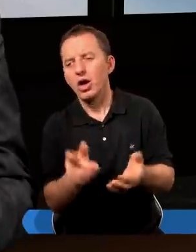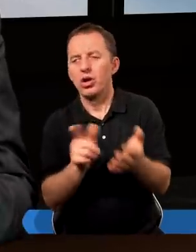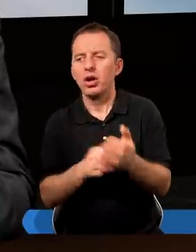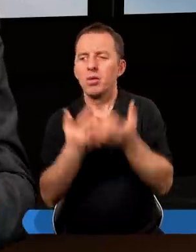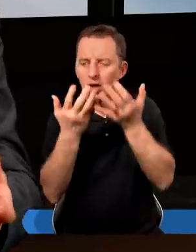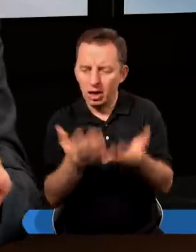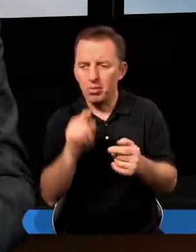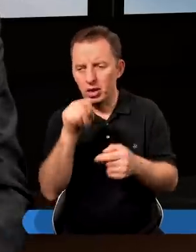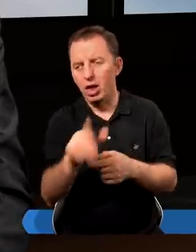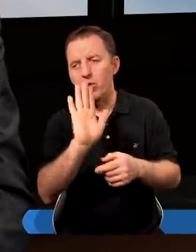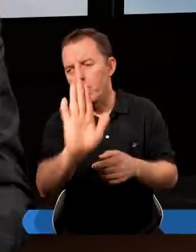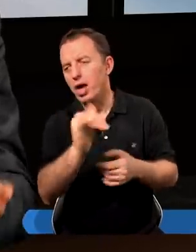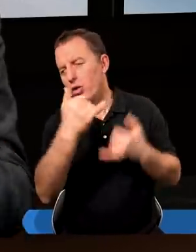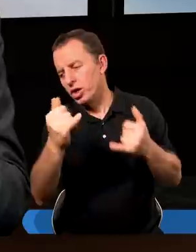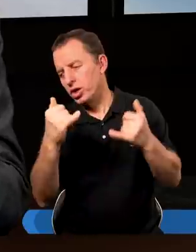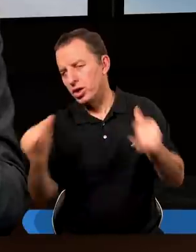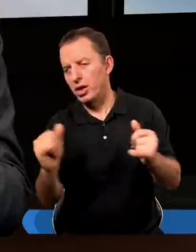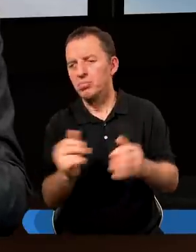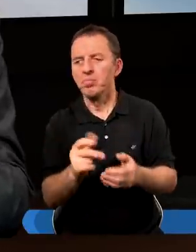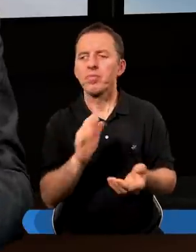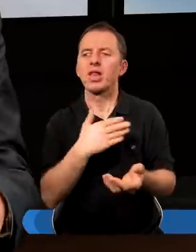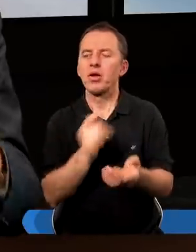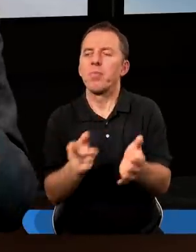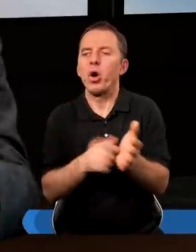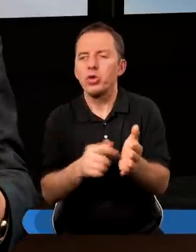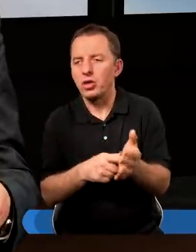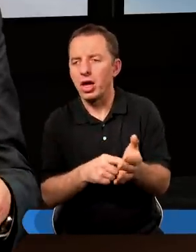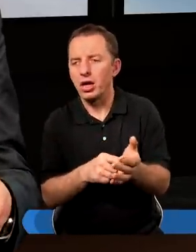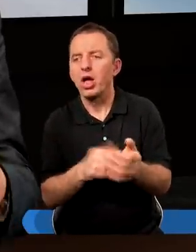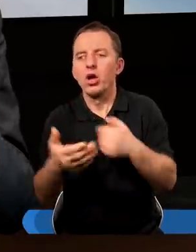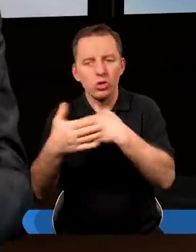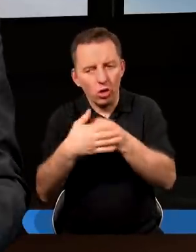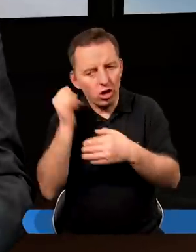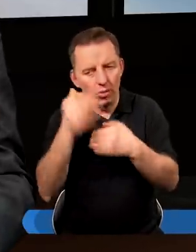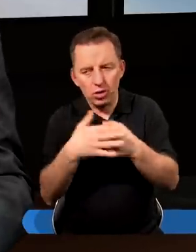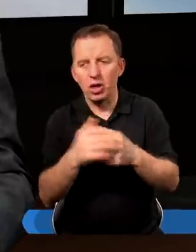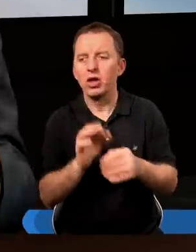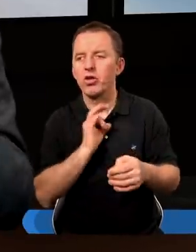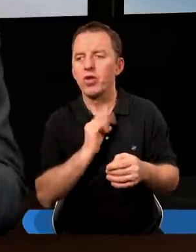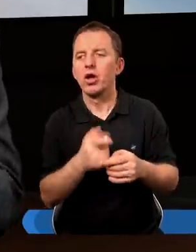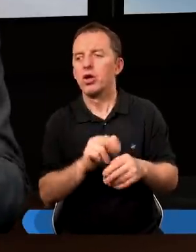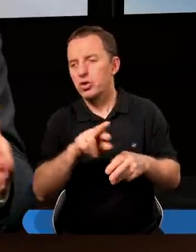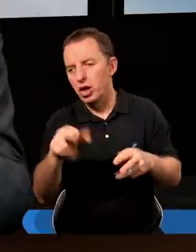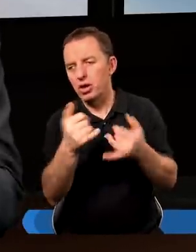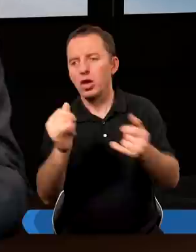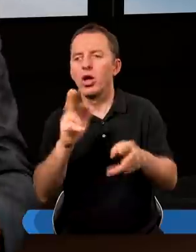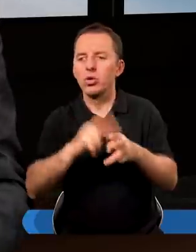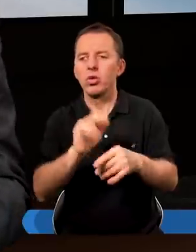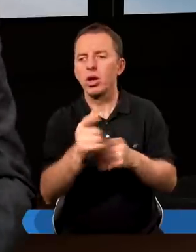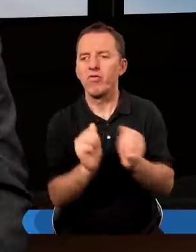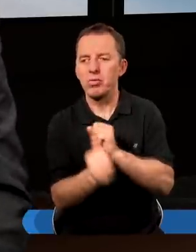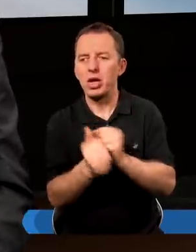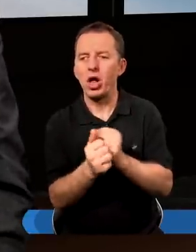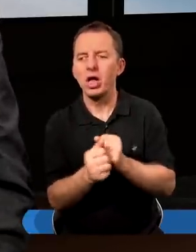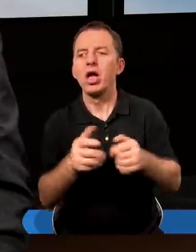często chcemy tego, co mają inni. Stąd jedno przekazań. Brzmi tak, nie pożądaj żony bliźniego swego i wielu rzeczy, które są tam